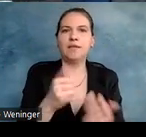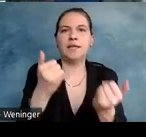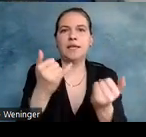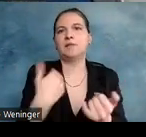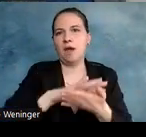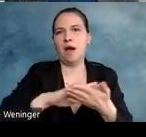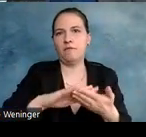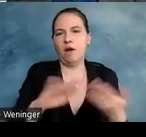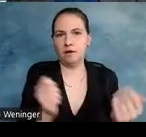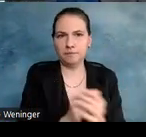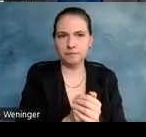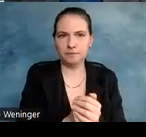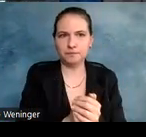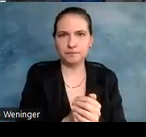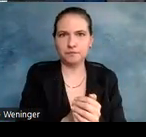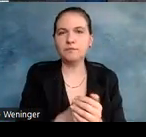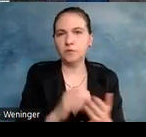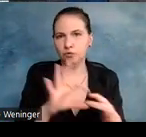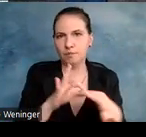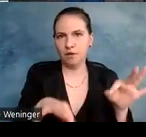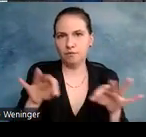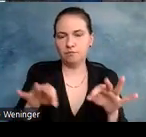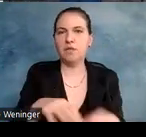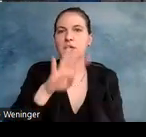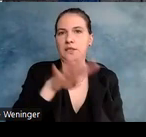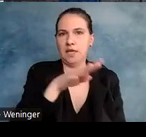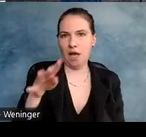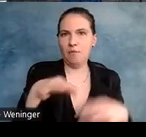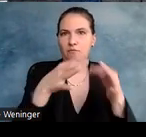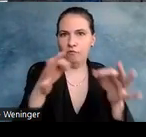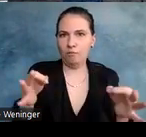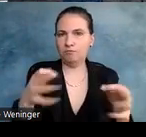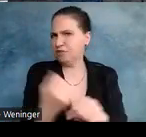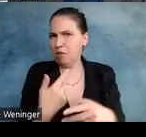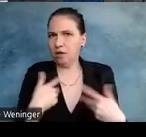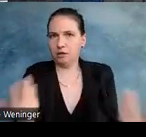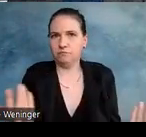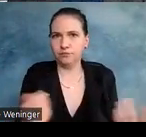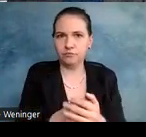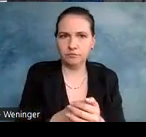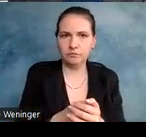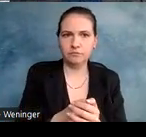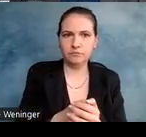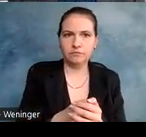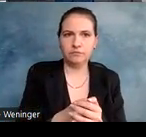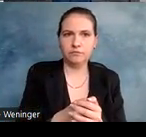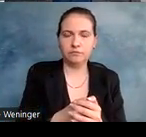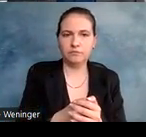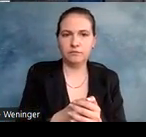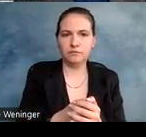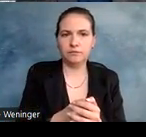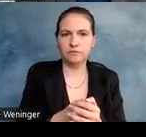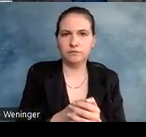bisschen einfacher. Von der Auswahl. Wenn ich Diagramme und Formeln habe, was mache ich dann? Also das sind jetzt eigentlich